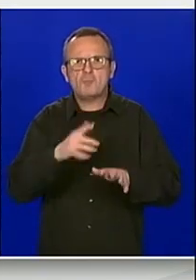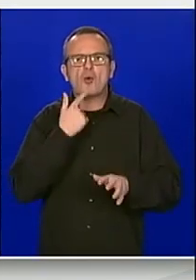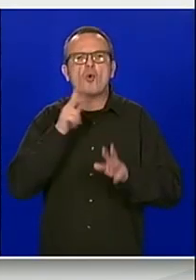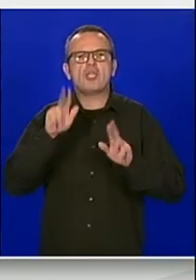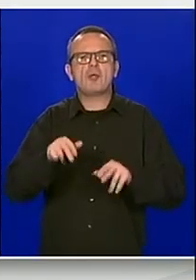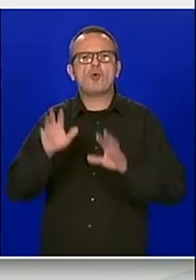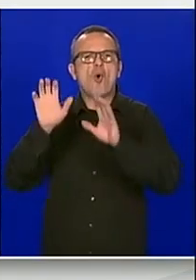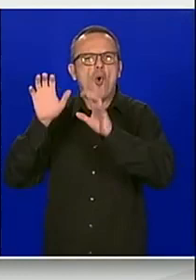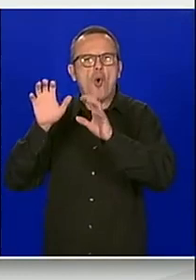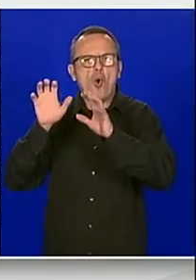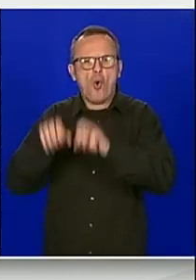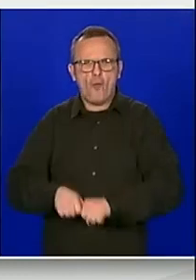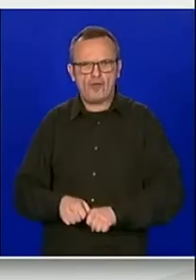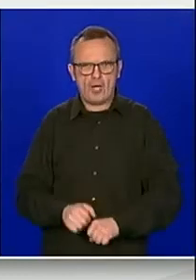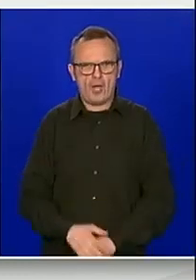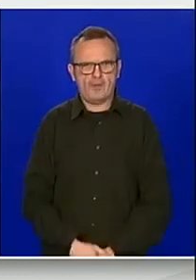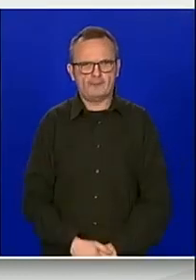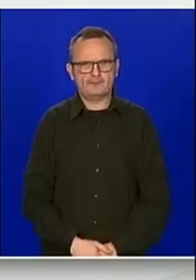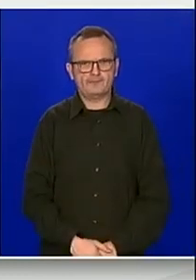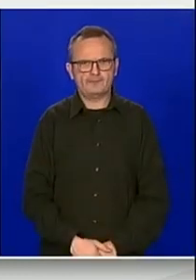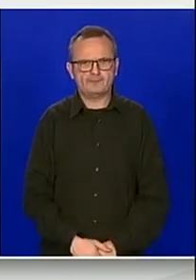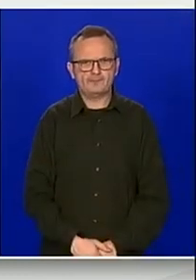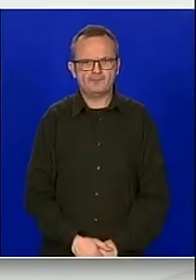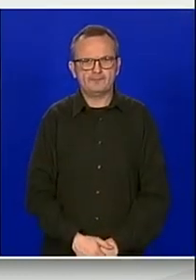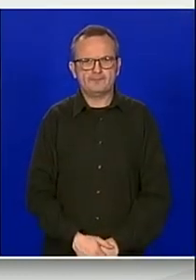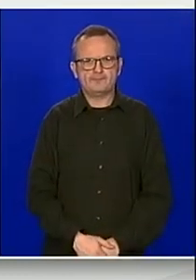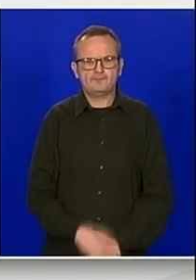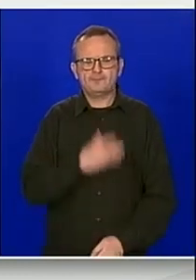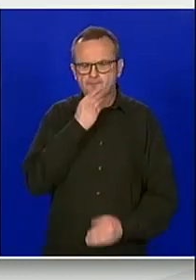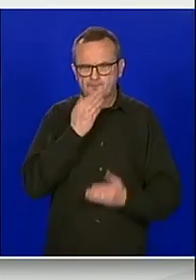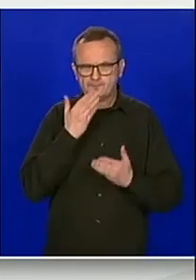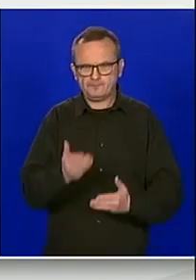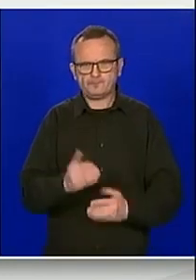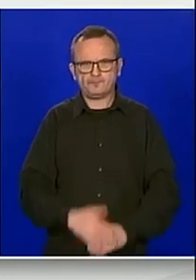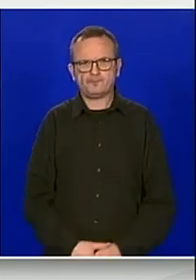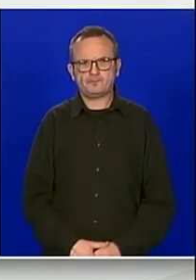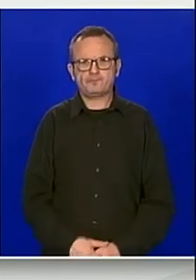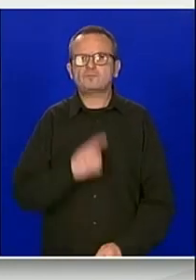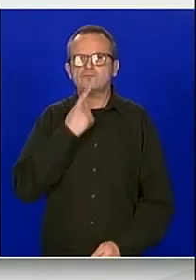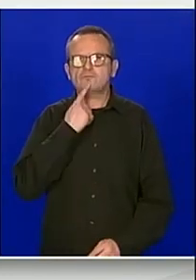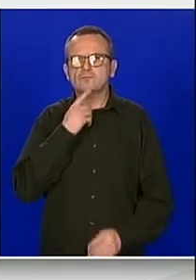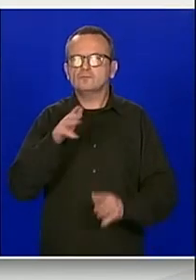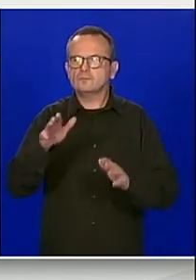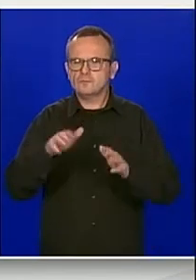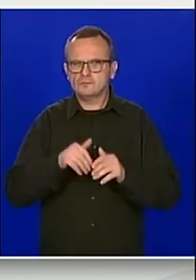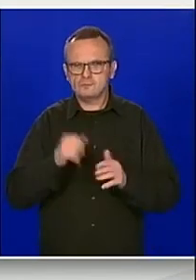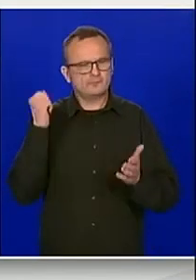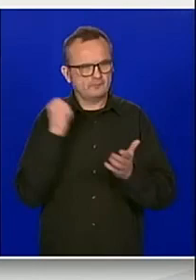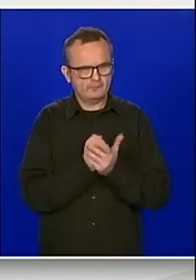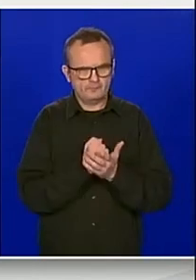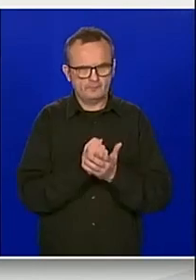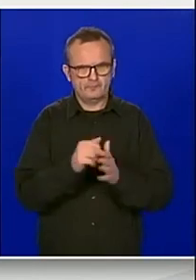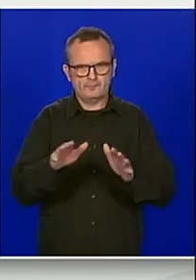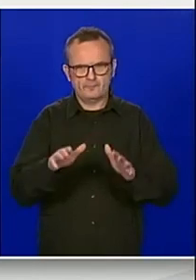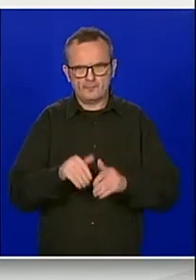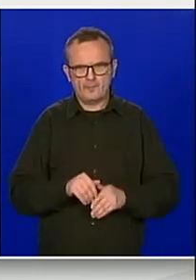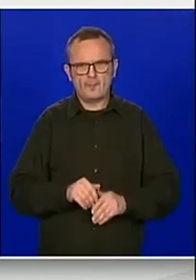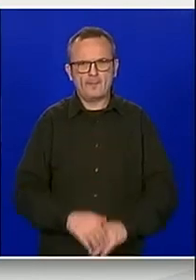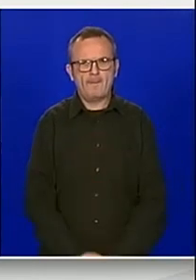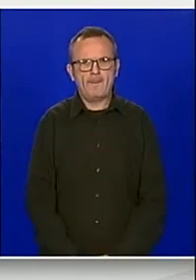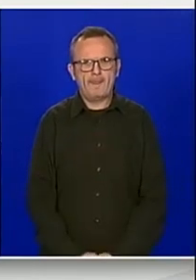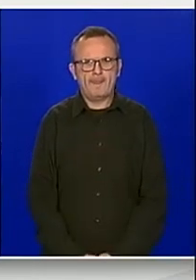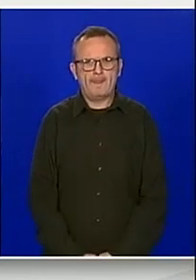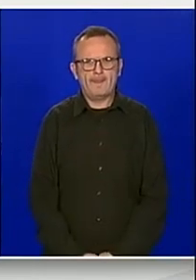dopunama ovršenog zakona. Hvala lijepo. Hvala vam lijepa. Tko je za? Konstatiram da smo prihvatili.